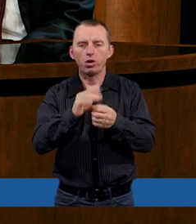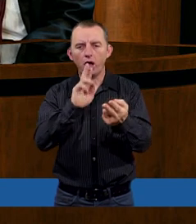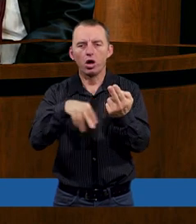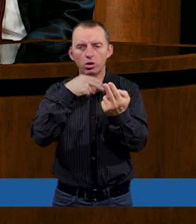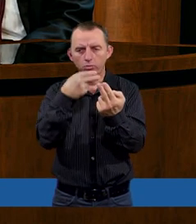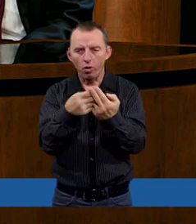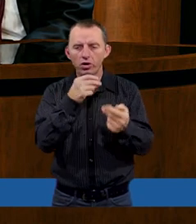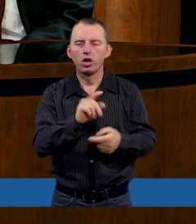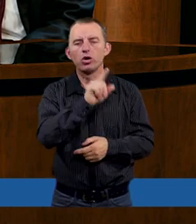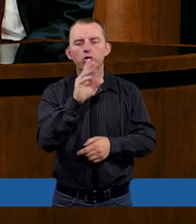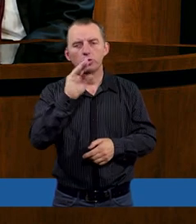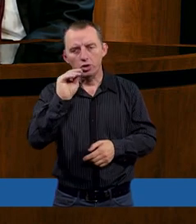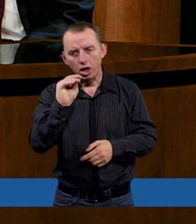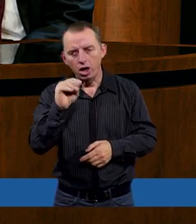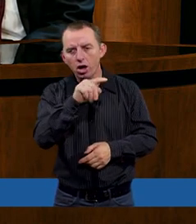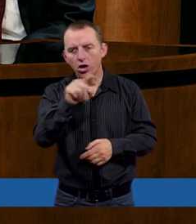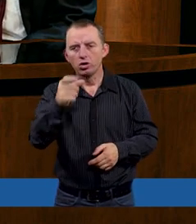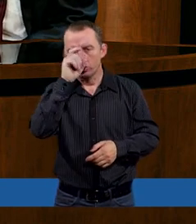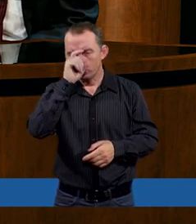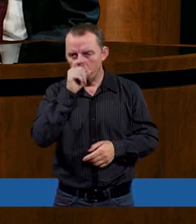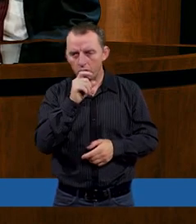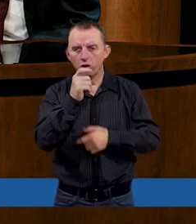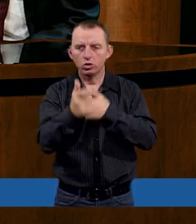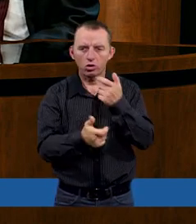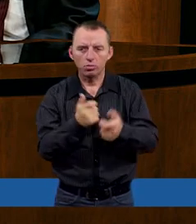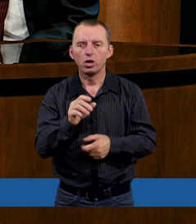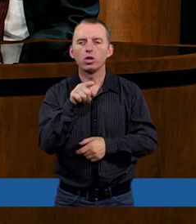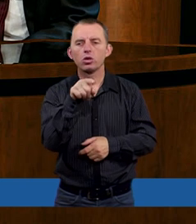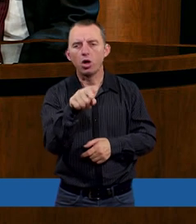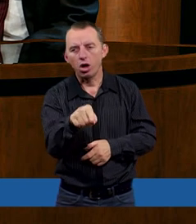że oni coś złego robili, to